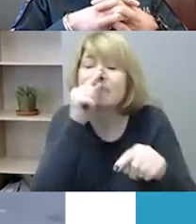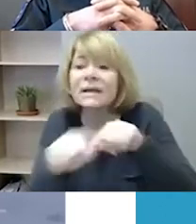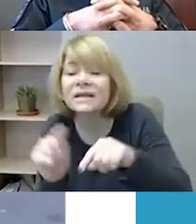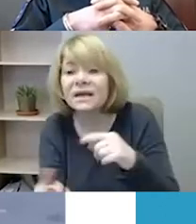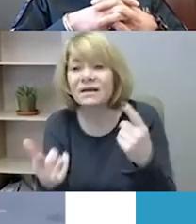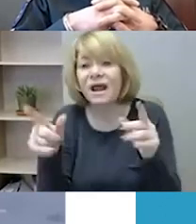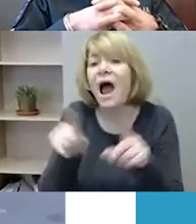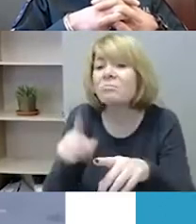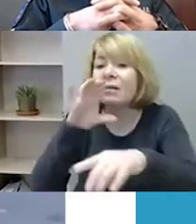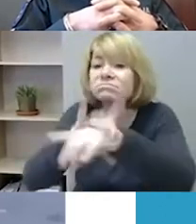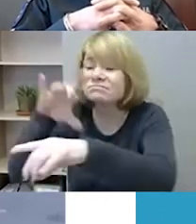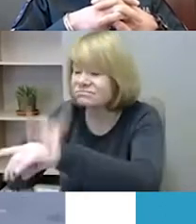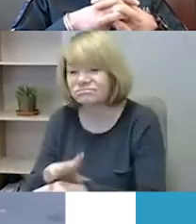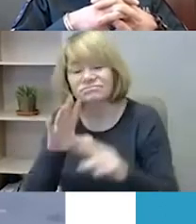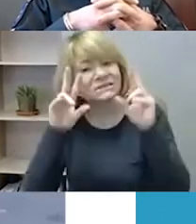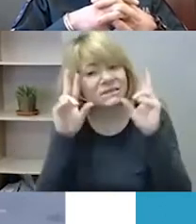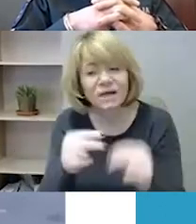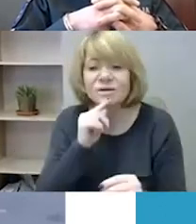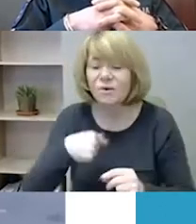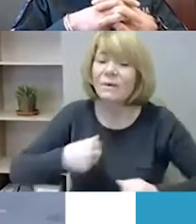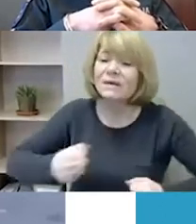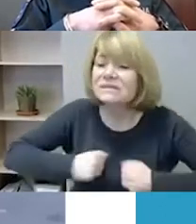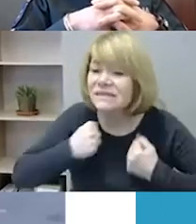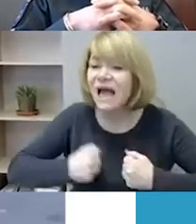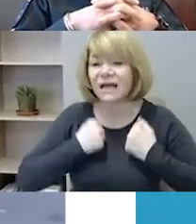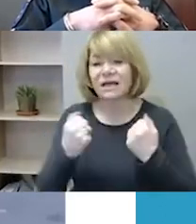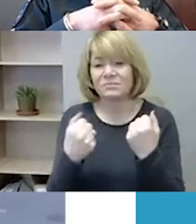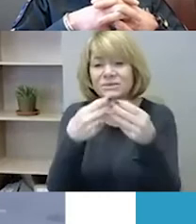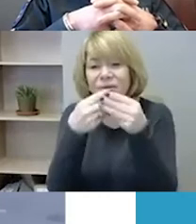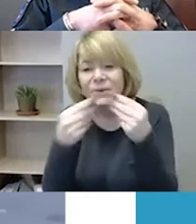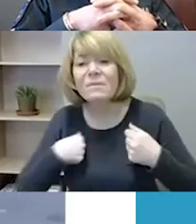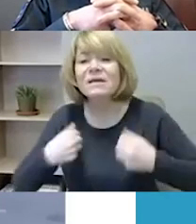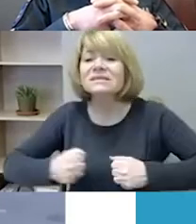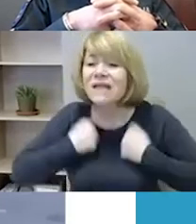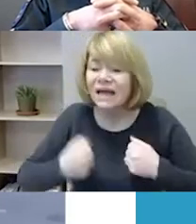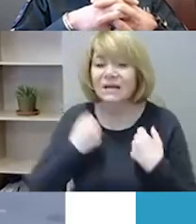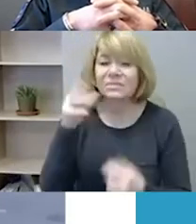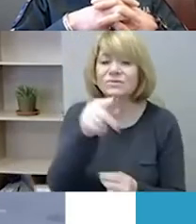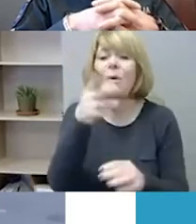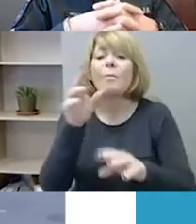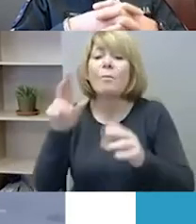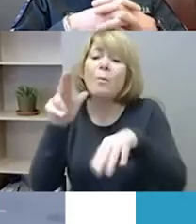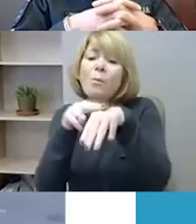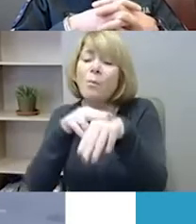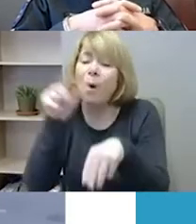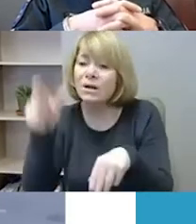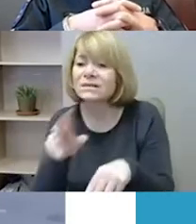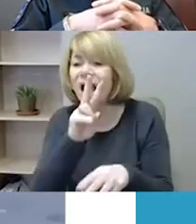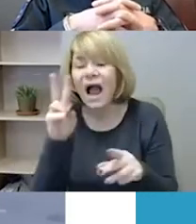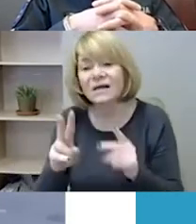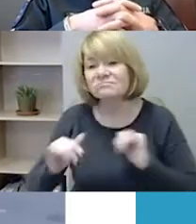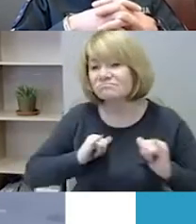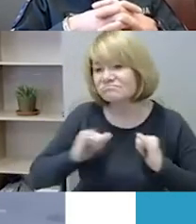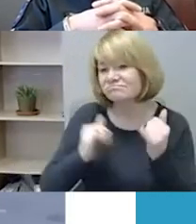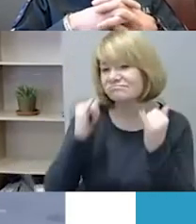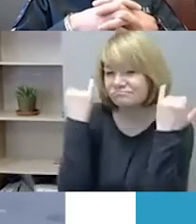dėmesį ir bendraujant su mūsų policijos pareigūnais, tikrai skiepėjame tas vertybės,